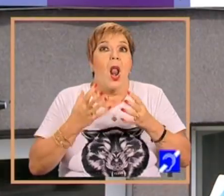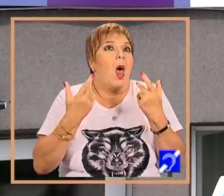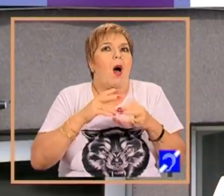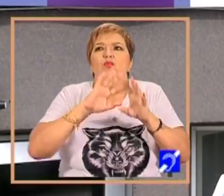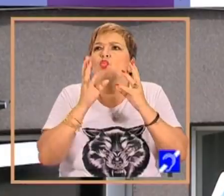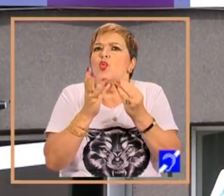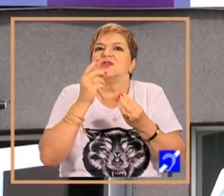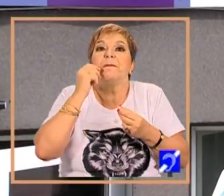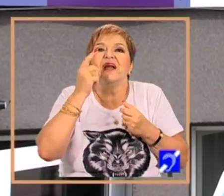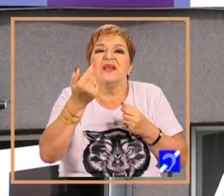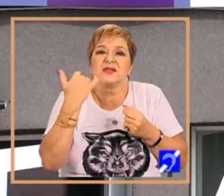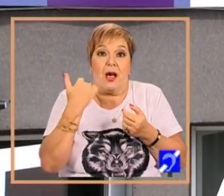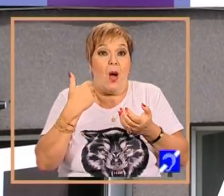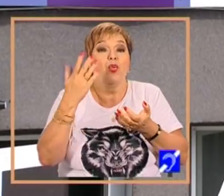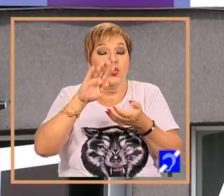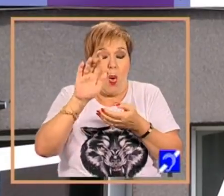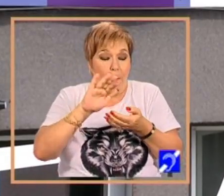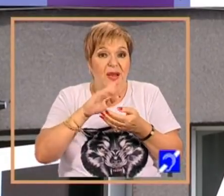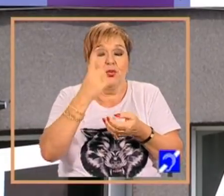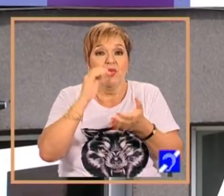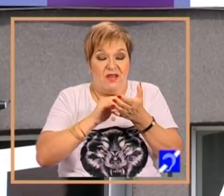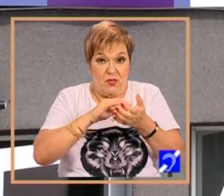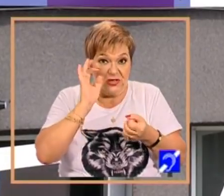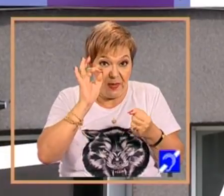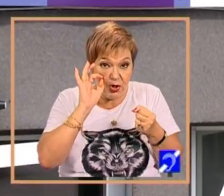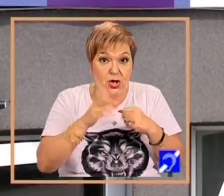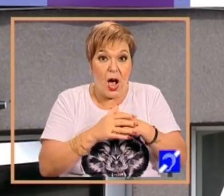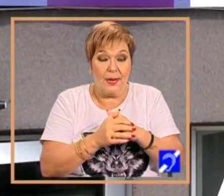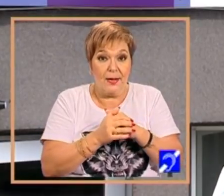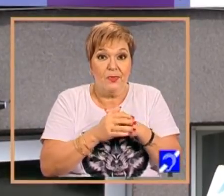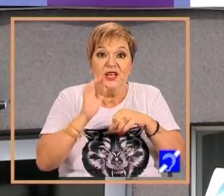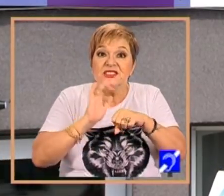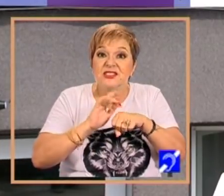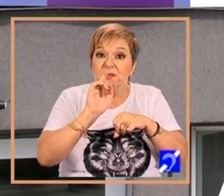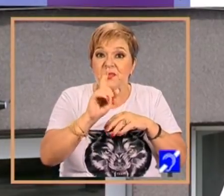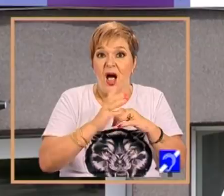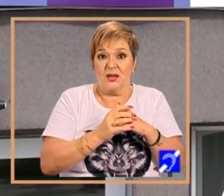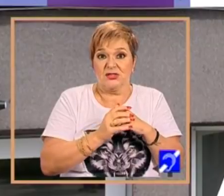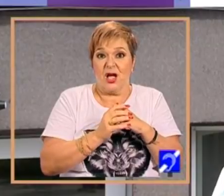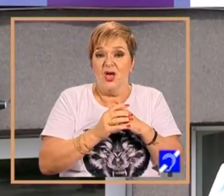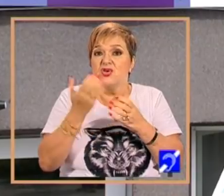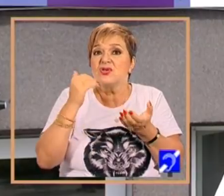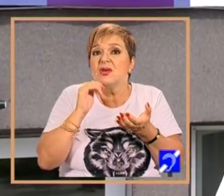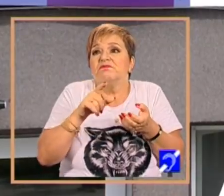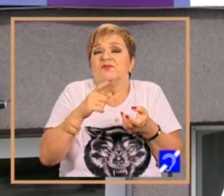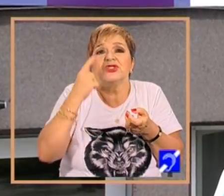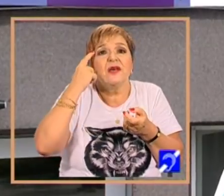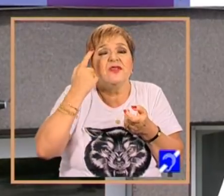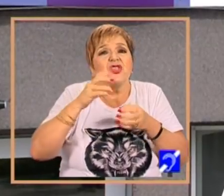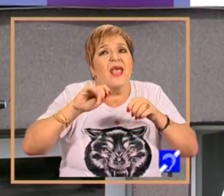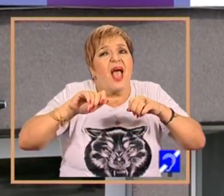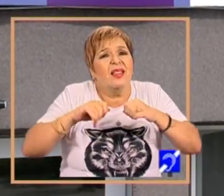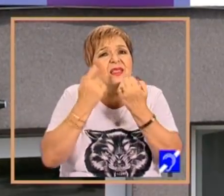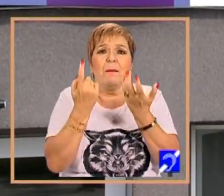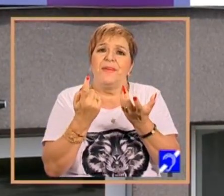noi, ca părința ei copilor cu dizabilități, această situație este o întâmplare și nu